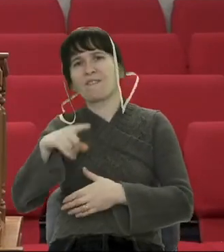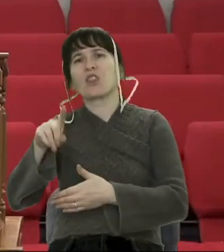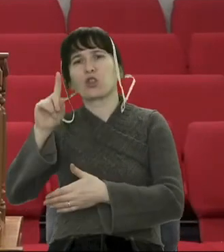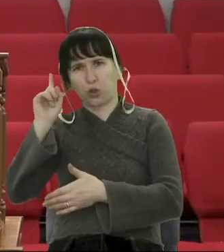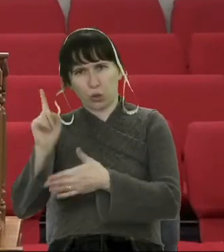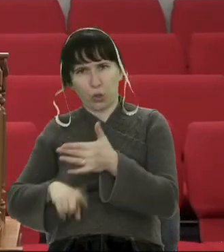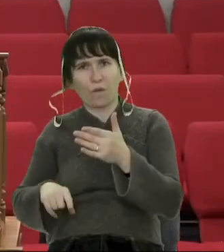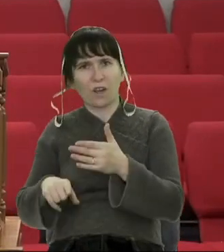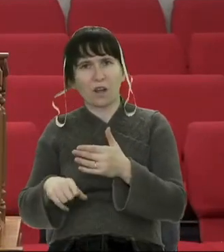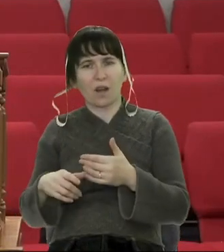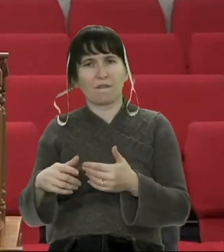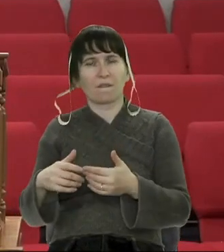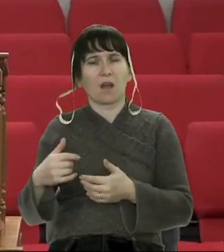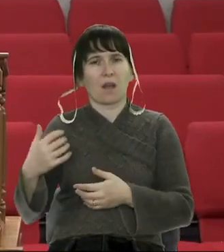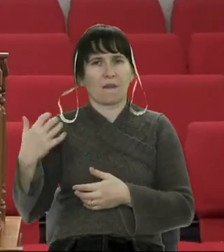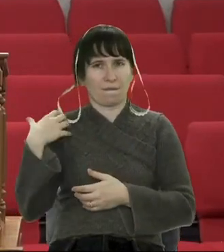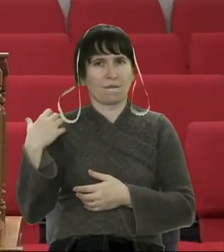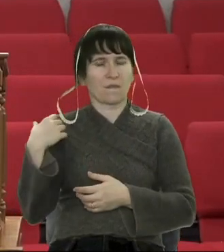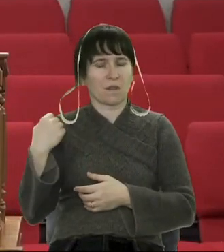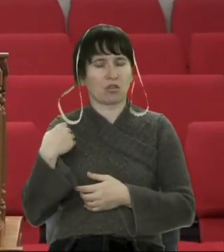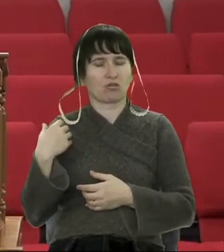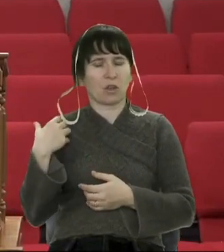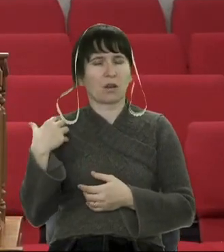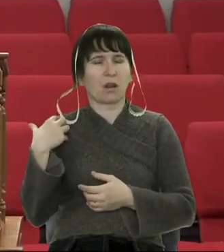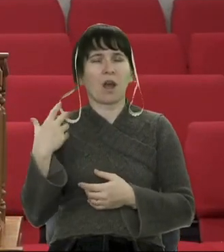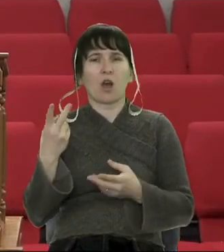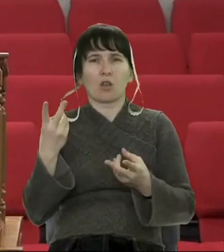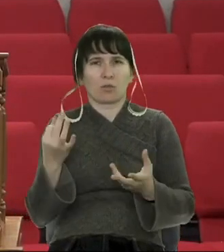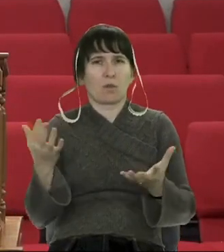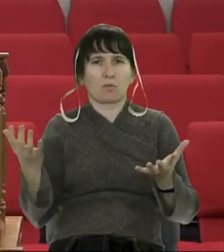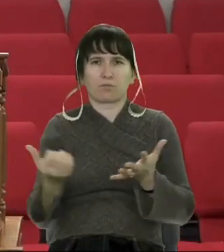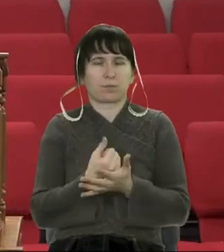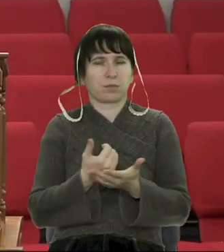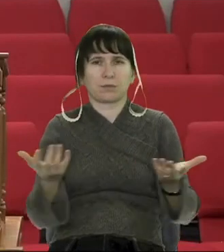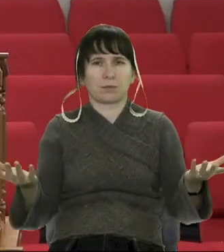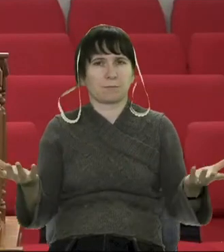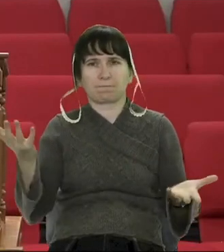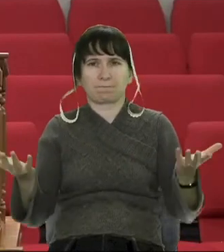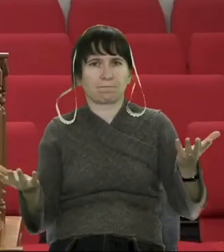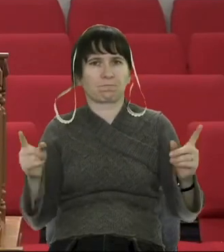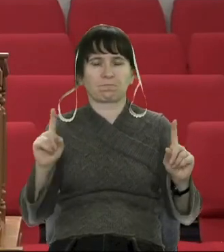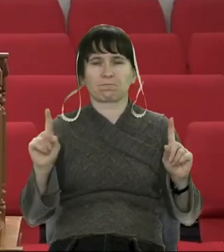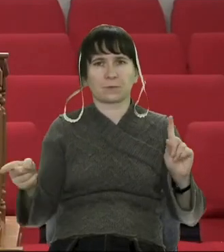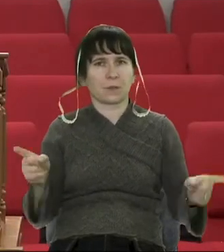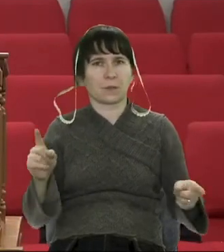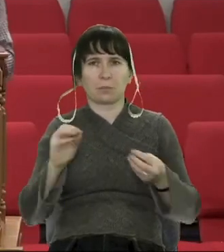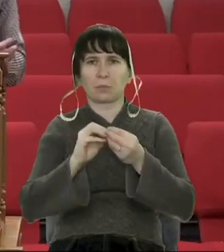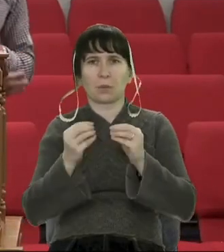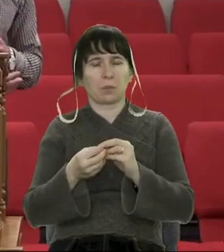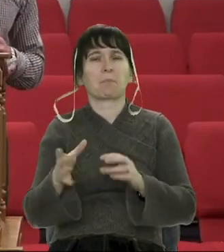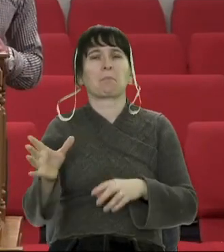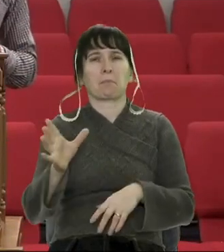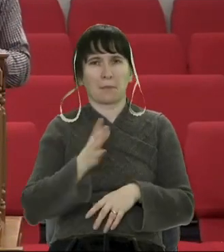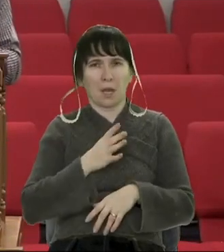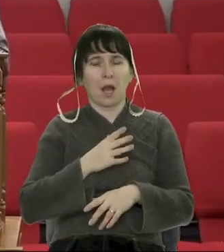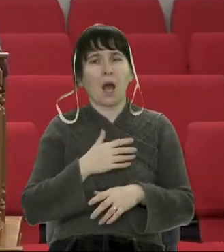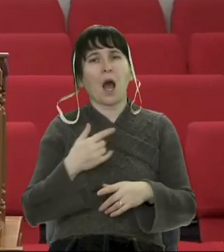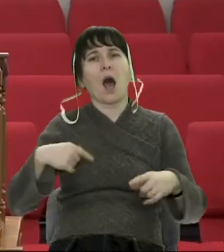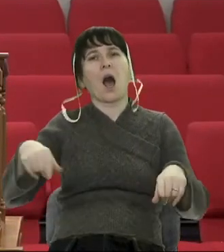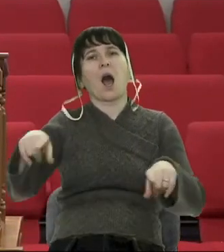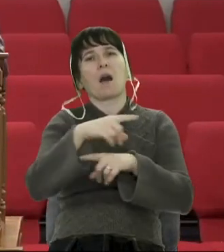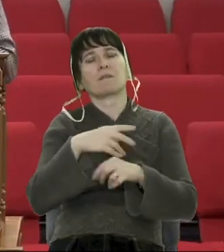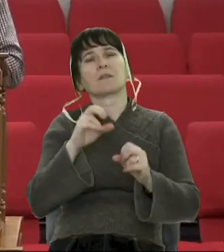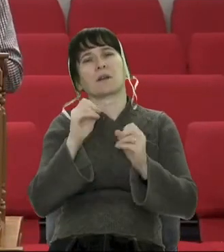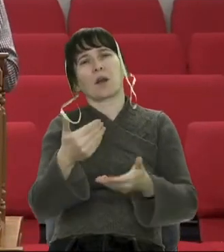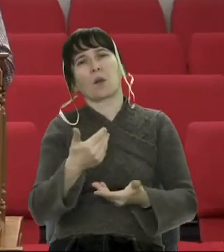притримувалися б ми. Інше питання, якого б царя ми хотіли б мати? Такого царя, який довіряє своїм